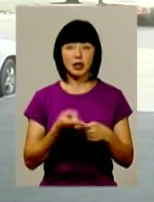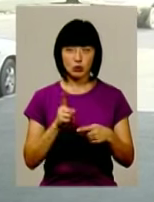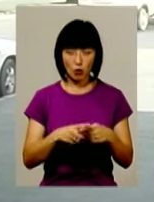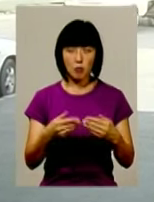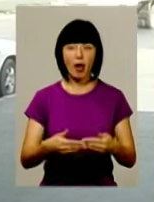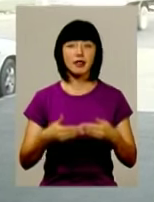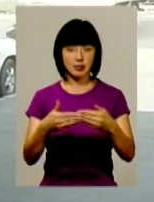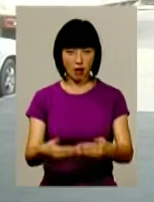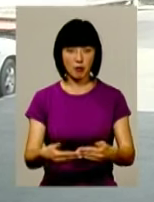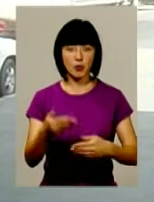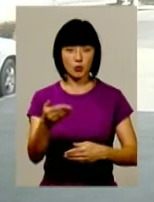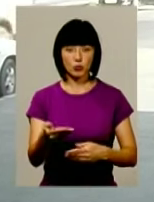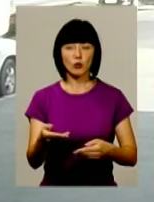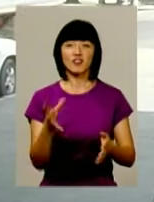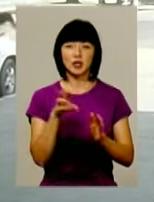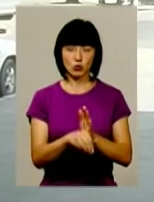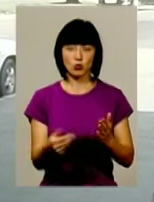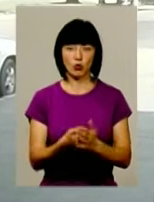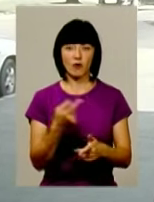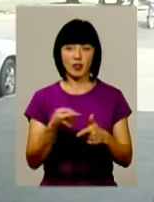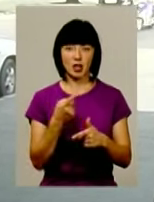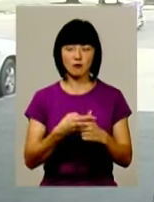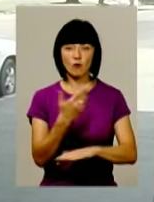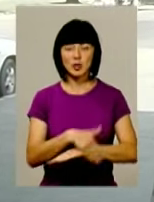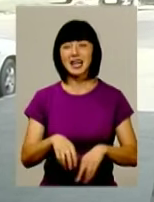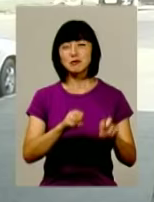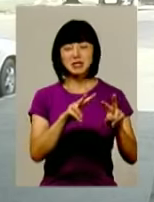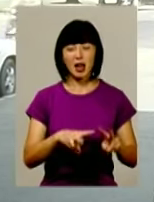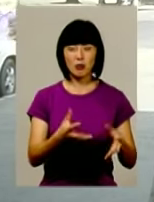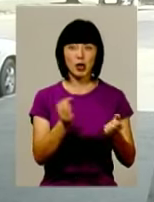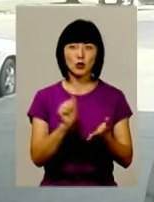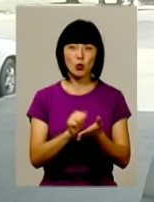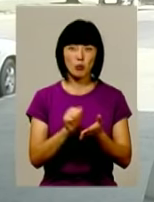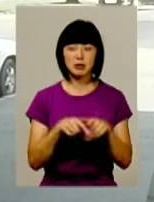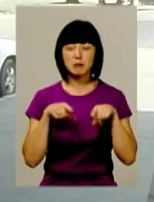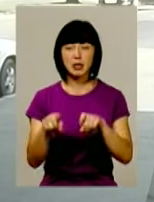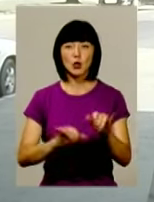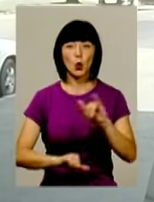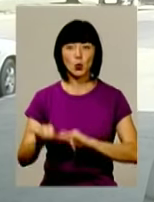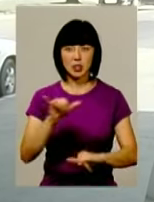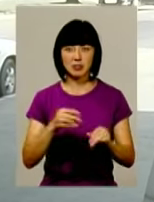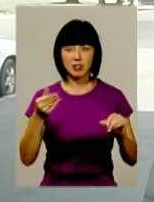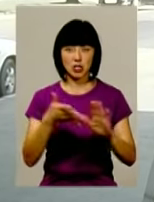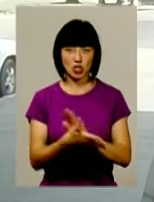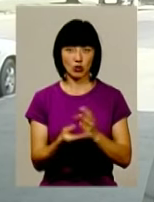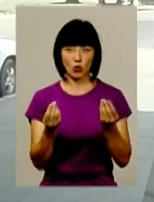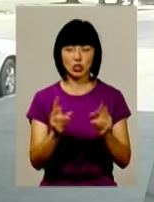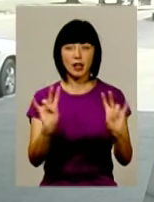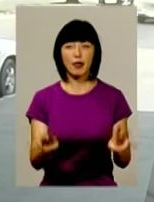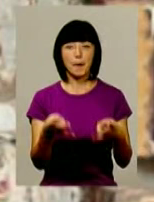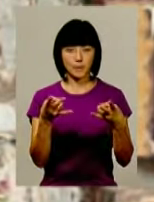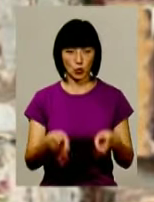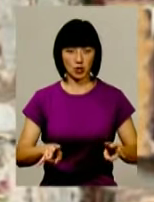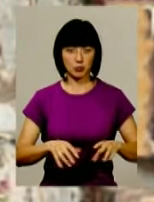етапі йому внесуть нову назву вулиці. Спеціально брати документи, бігти кудись, витрачати кошти не